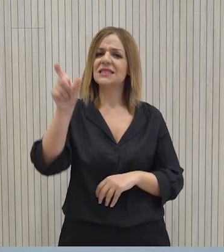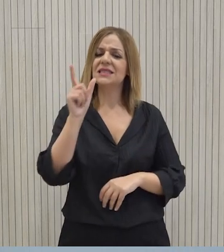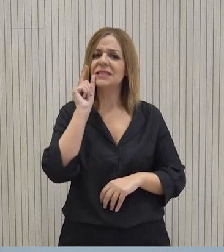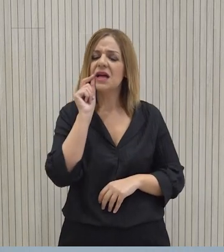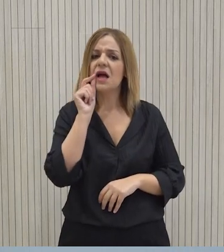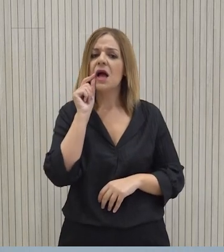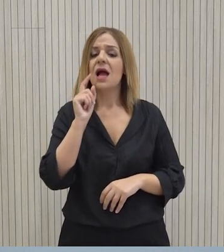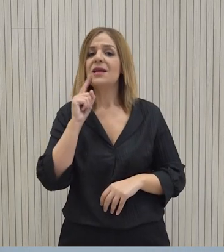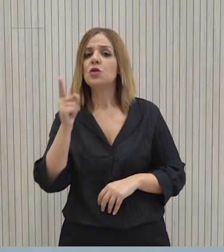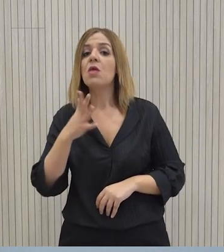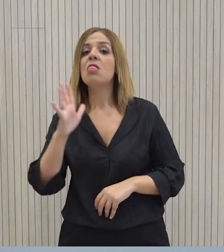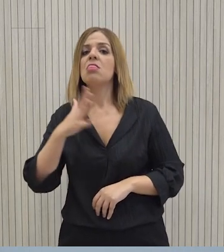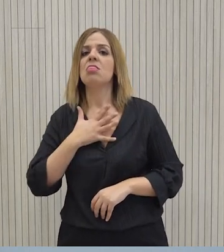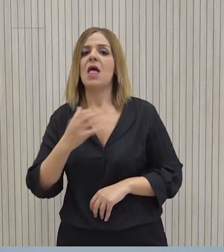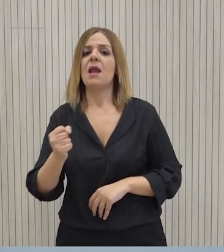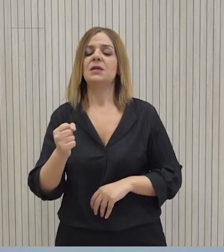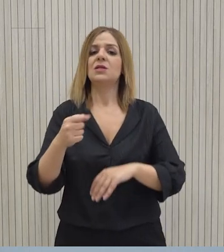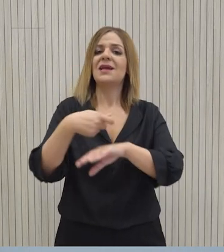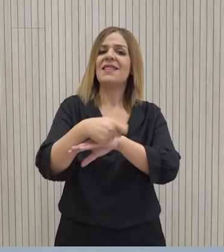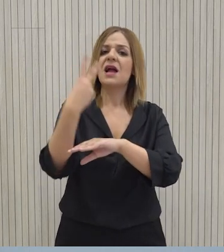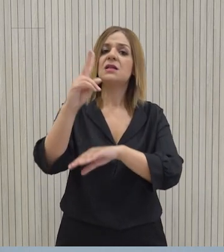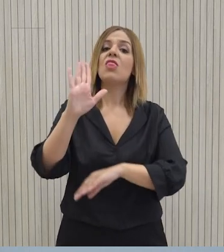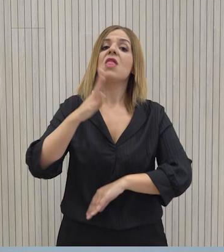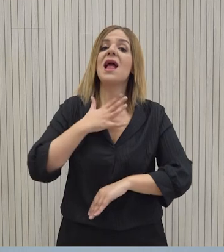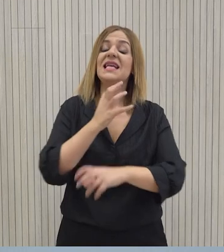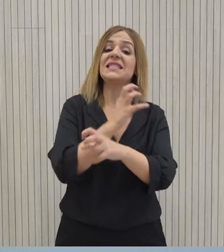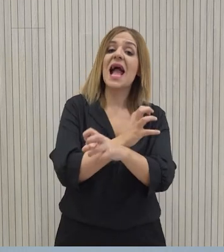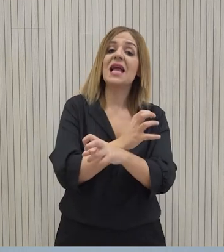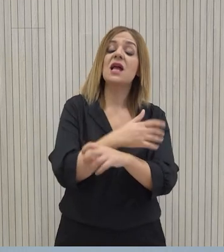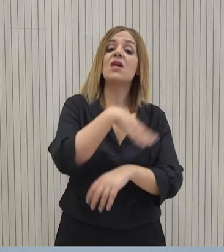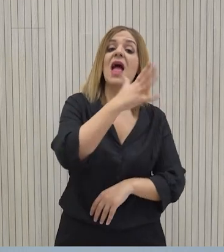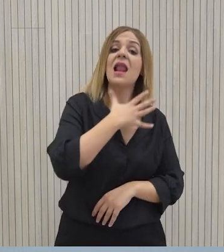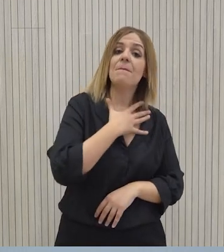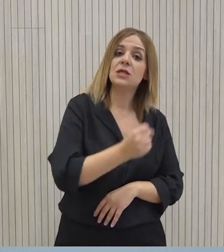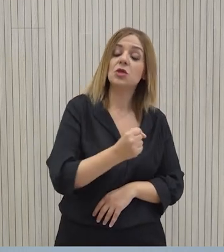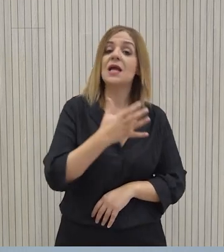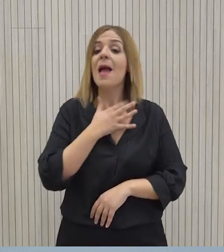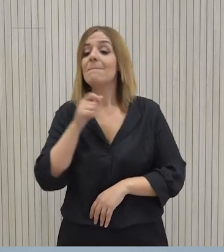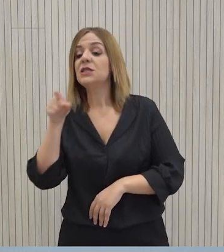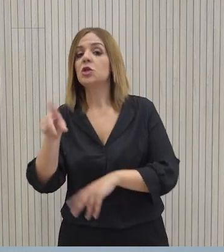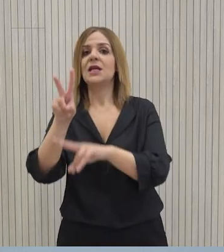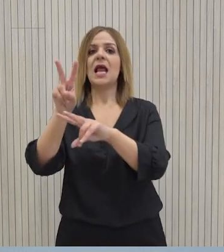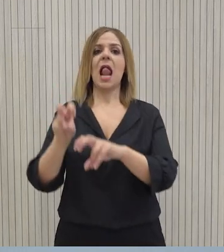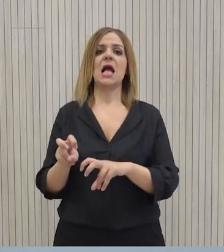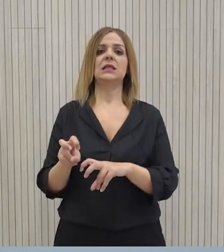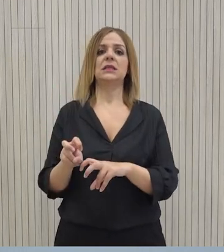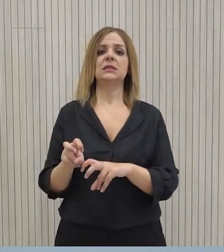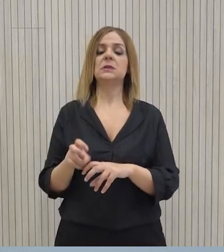αντίθεση με το θεσμό της νομικής υπηρεσίας και ιδιαίτερα του Γενικού Ισανγελέα. Δηλαδή, το παρουσιάζουμε ένα 15%.